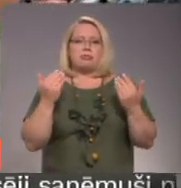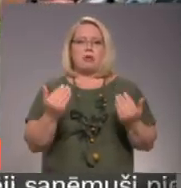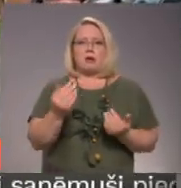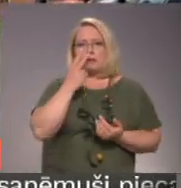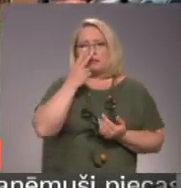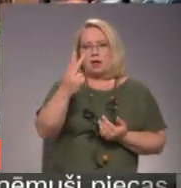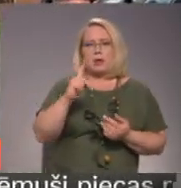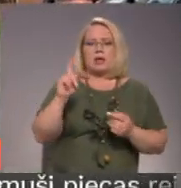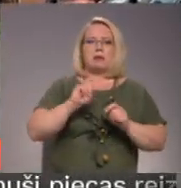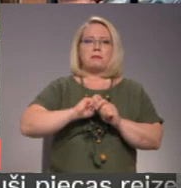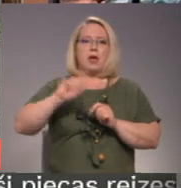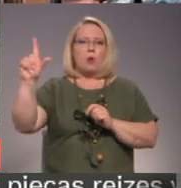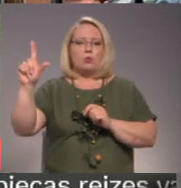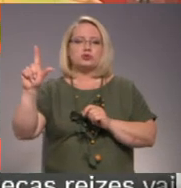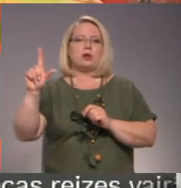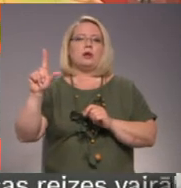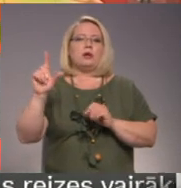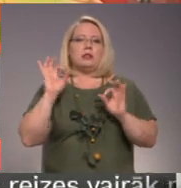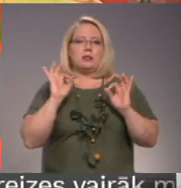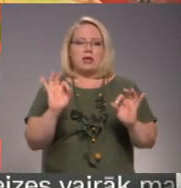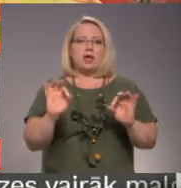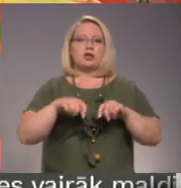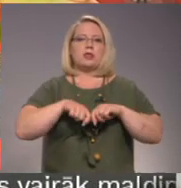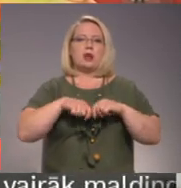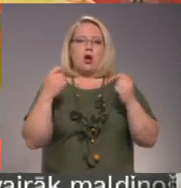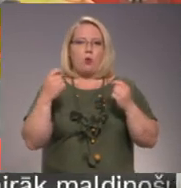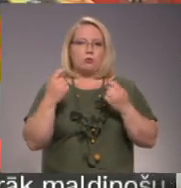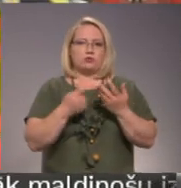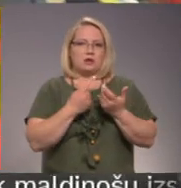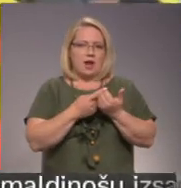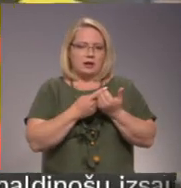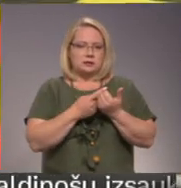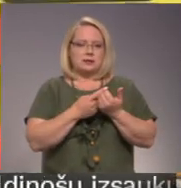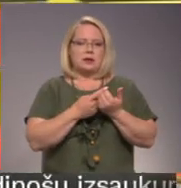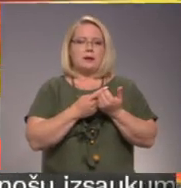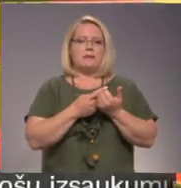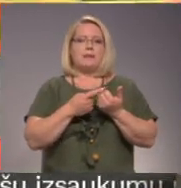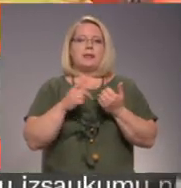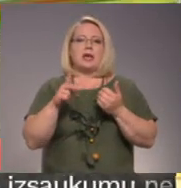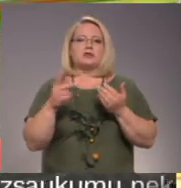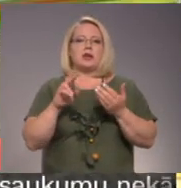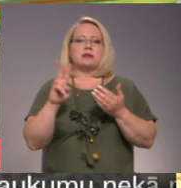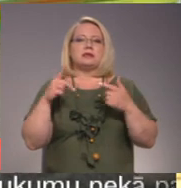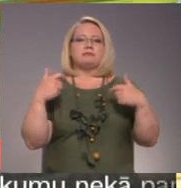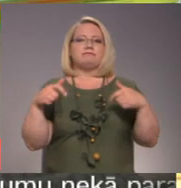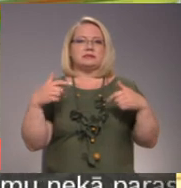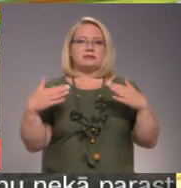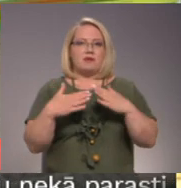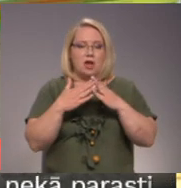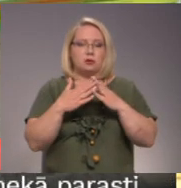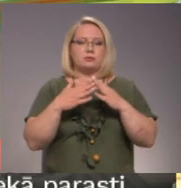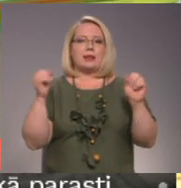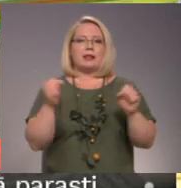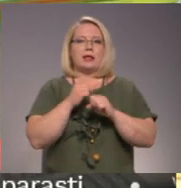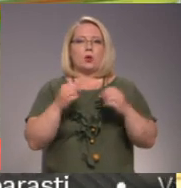pieauguši tieši traumas, kas gūtas, zinot svētkus. Kopumā līgo